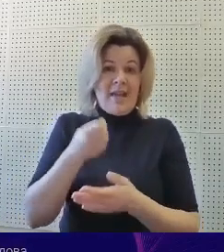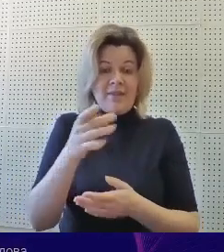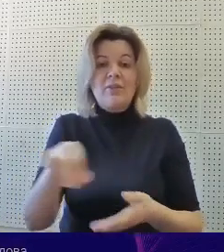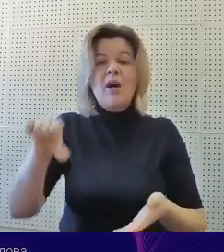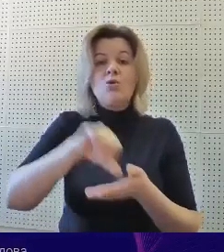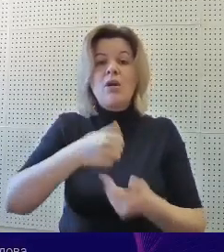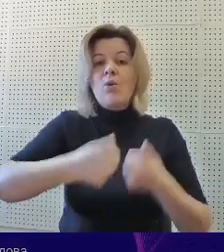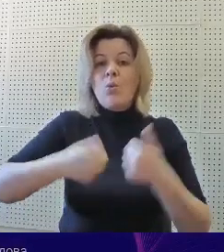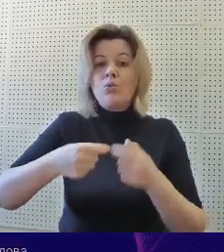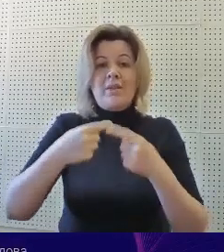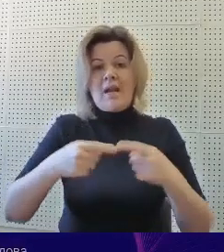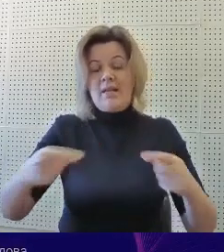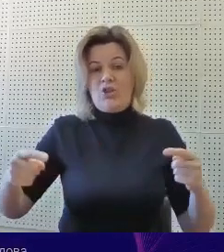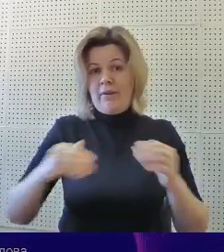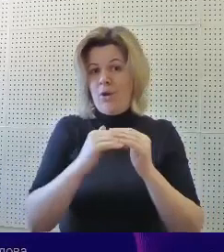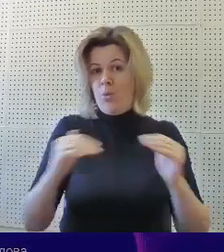конкурсы на